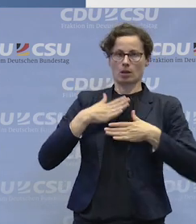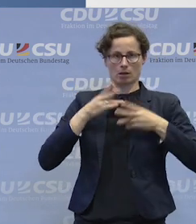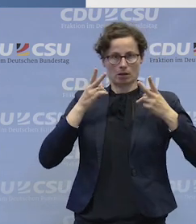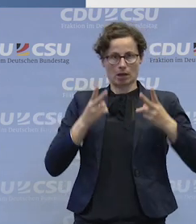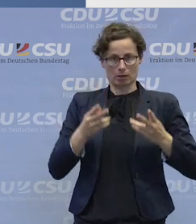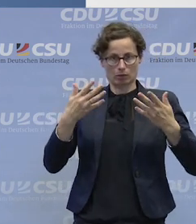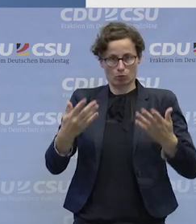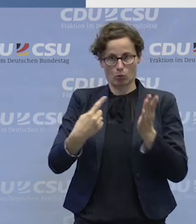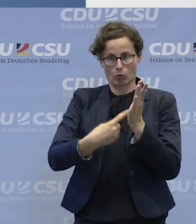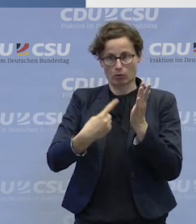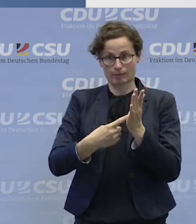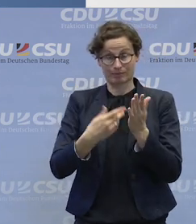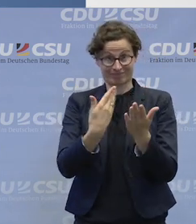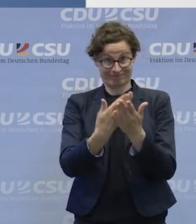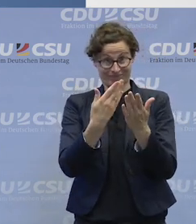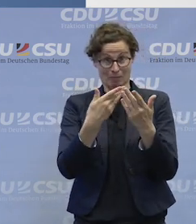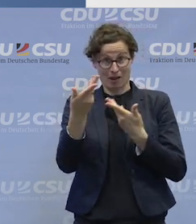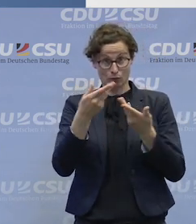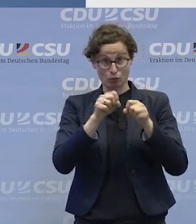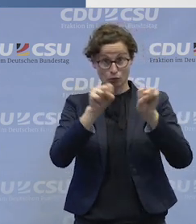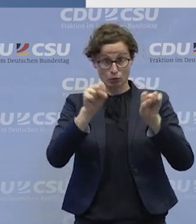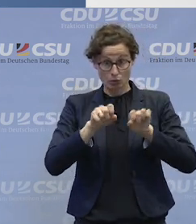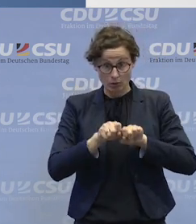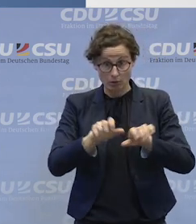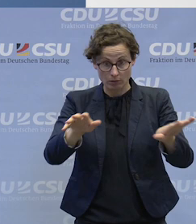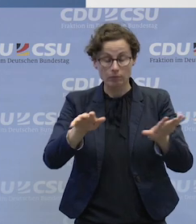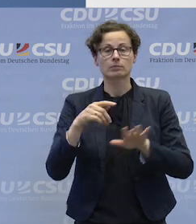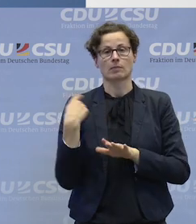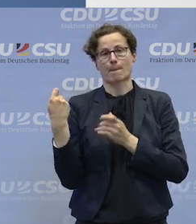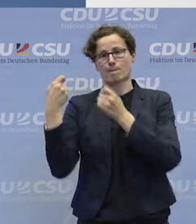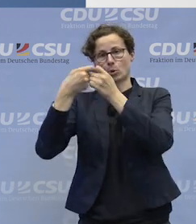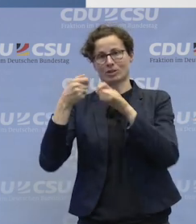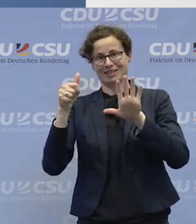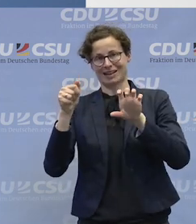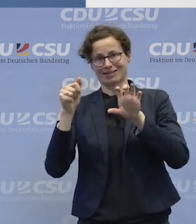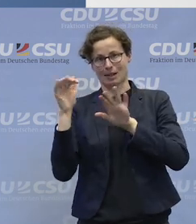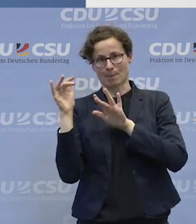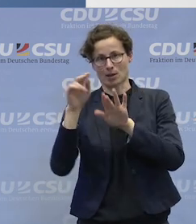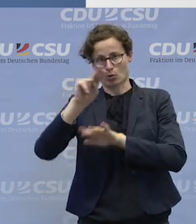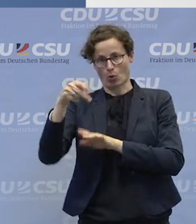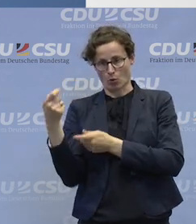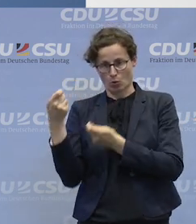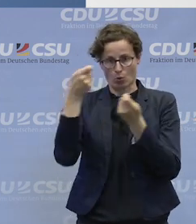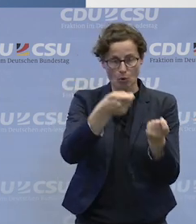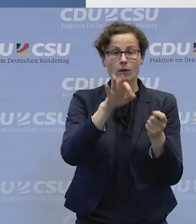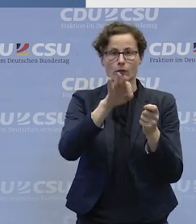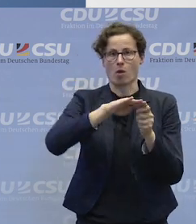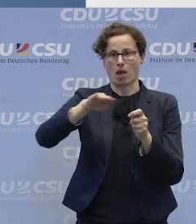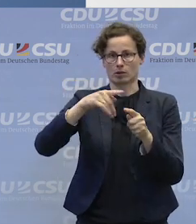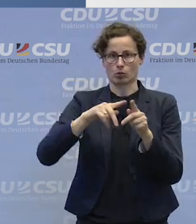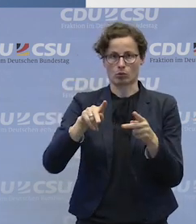Hier wird der Bund 60 Millionen Euro dann an die Länder, an die Kommunen weiter finanzieren, um eine solche ergänzende,